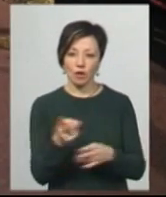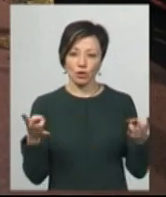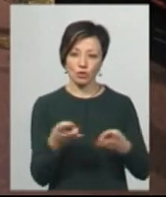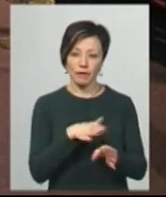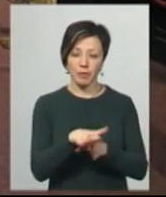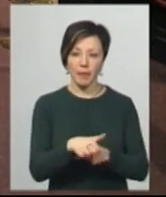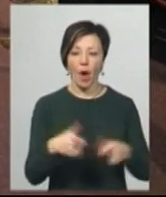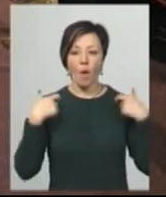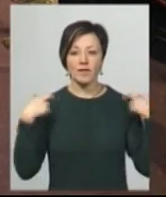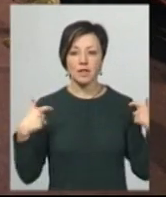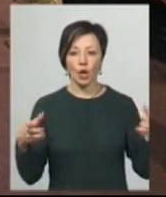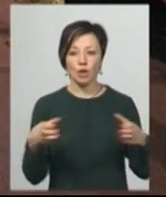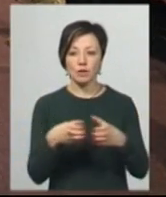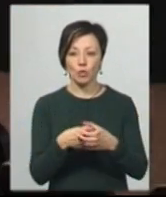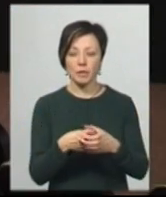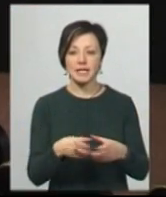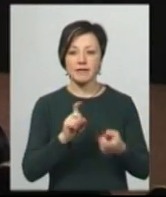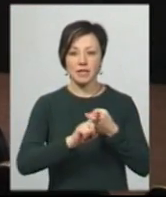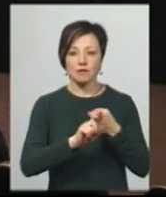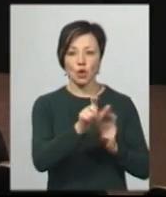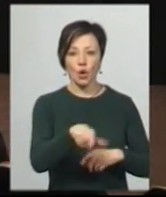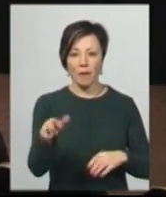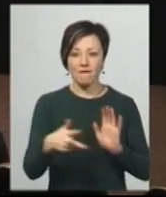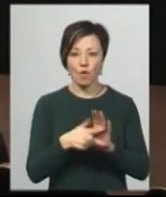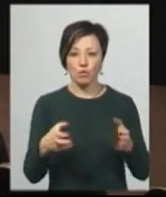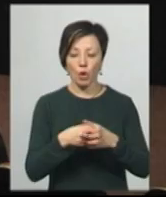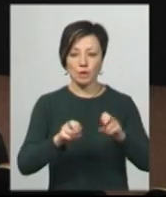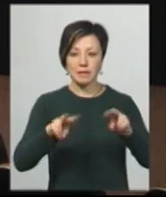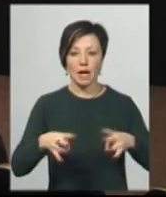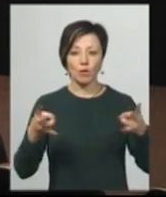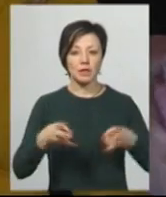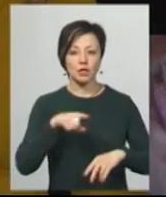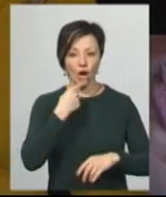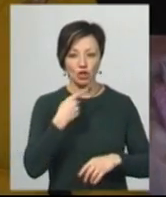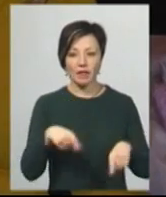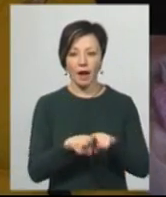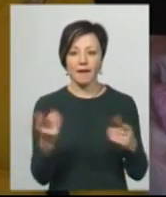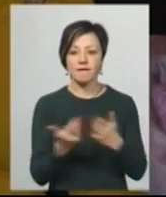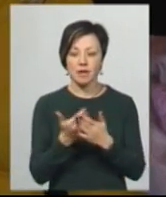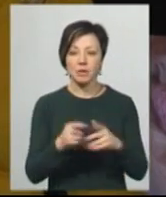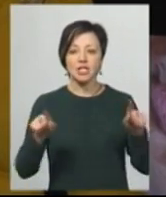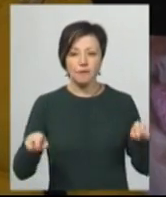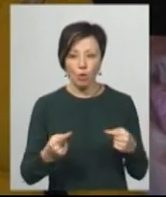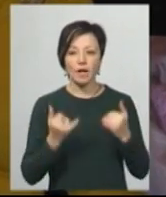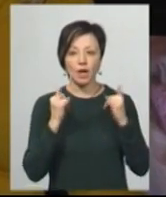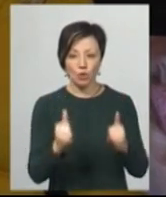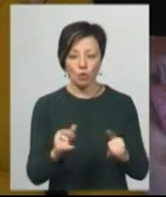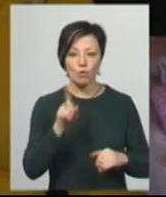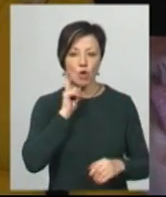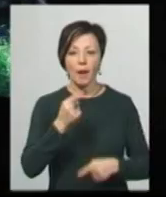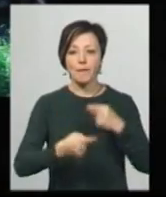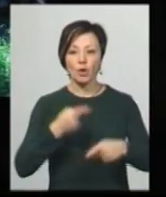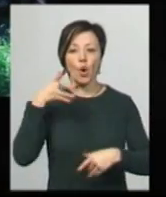Офіцер групи зв'язків з громадськістю восьмого полку спеціального призначення Олег Фугело каже, такі фільми створені якраз саме для того, щоб молоде